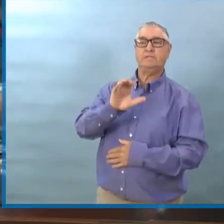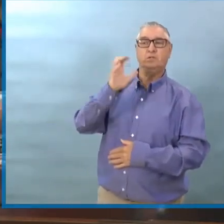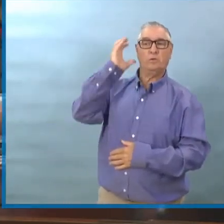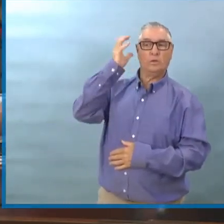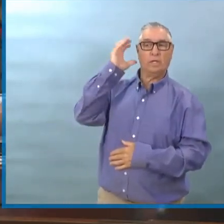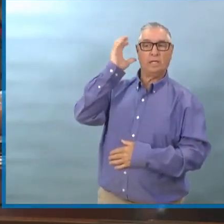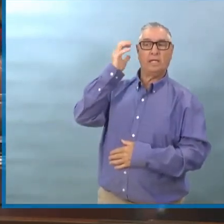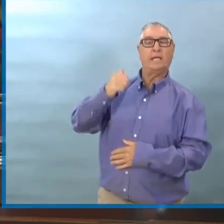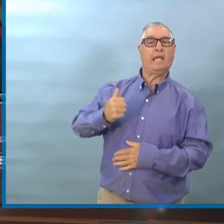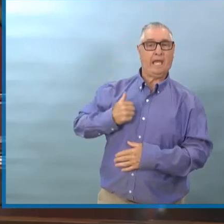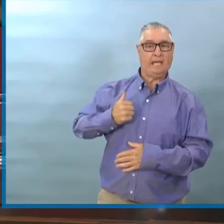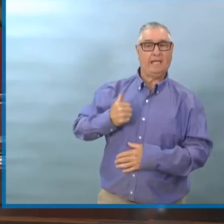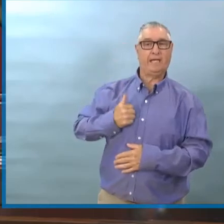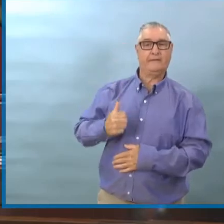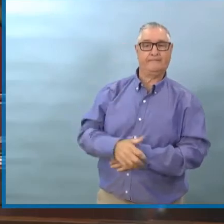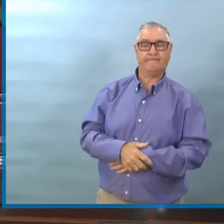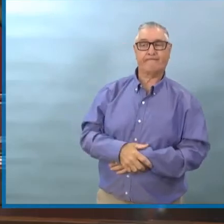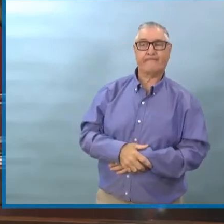Question inaudible.